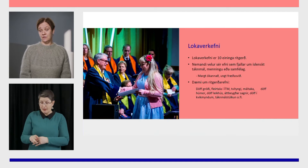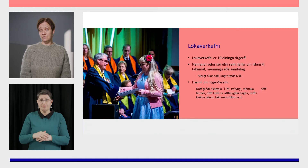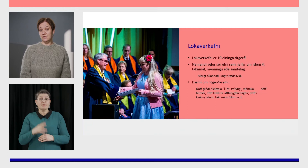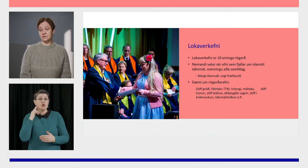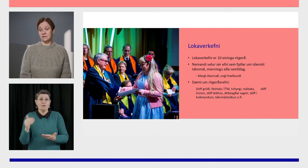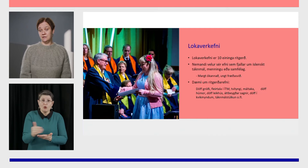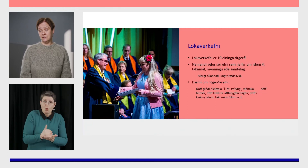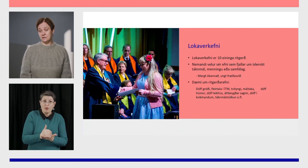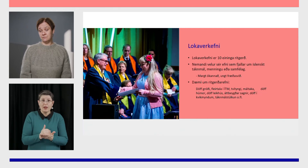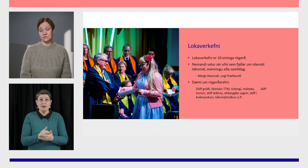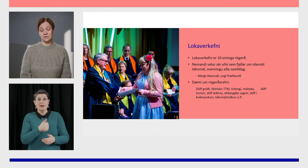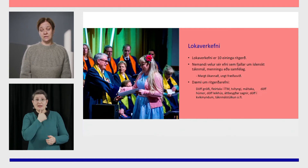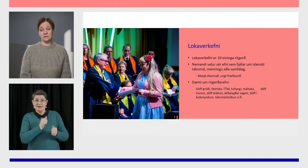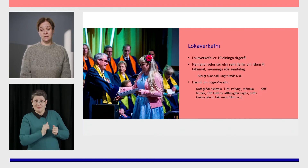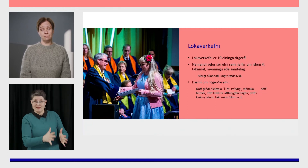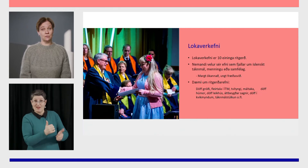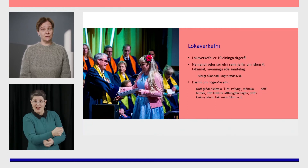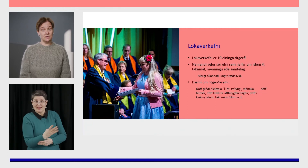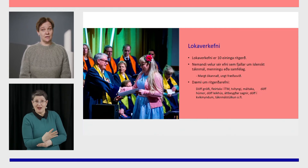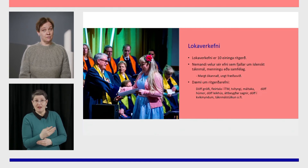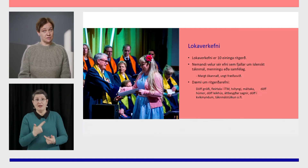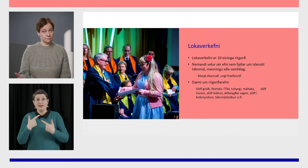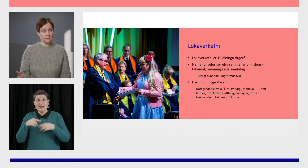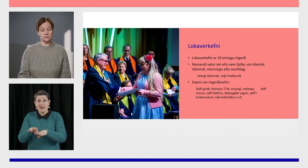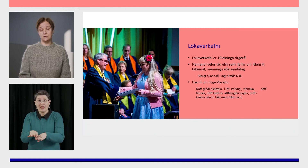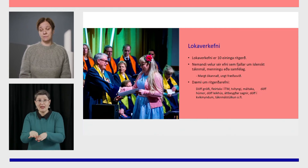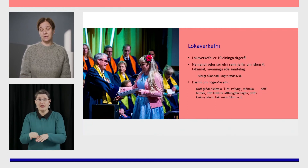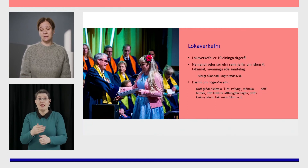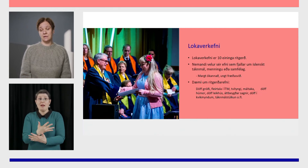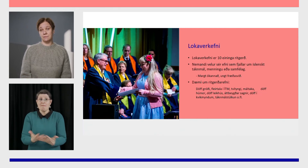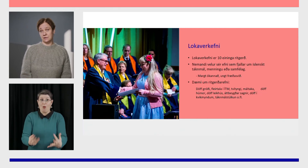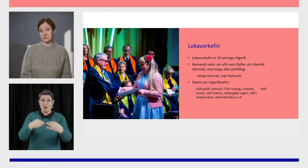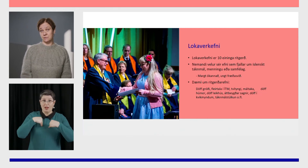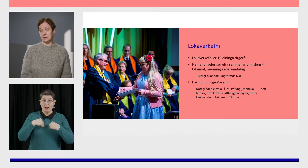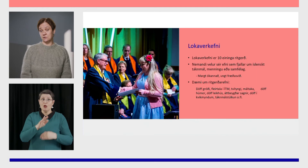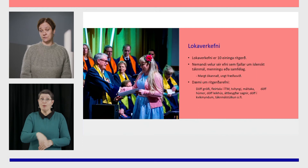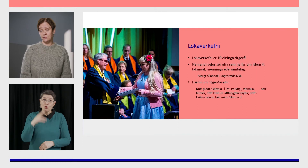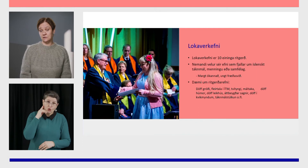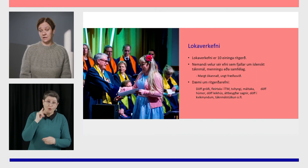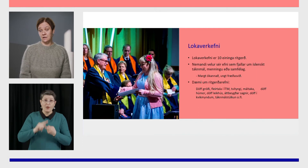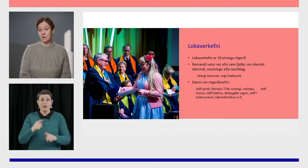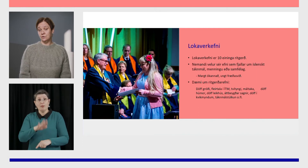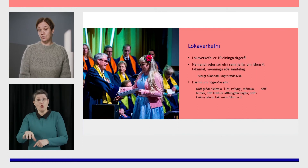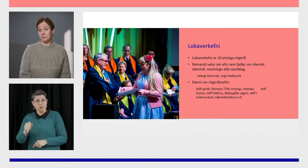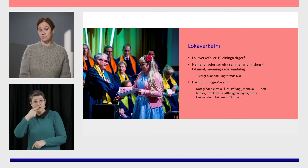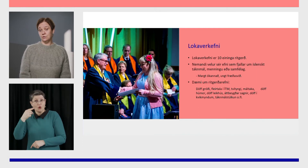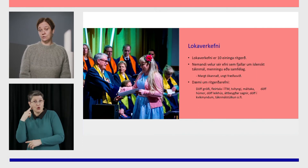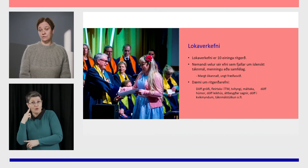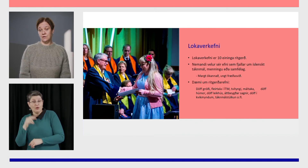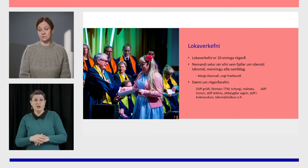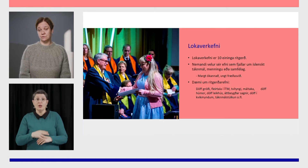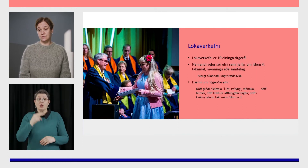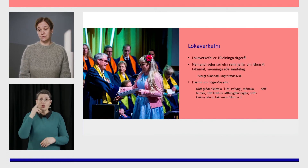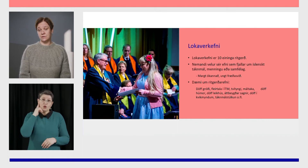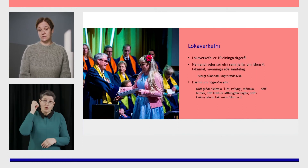gróði, fleirtala í ITM, tvítingi, máltaka í mist, hérnaleysra barna eða barna sem er hérnaleysra foreldra, döf húmor,